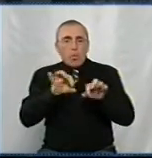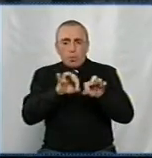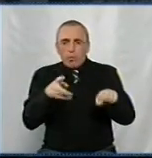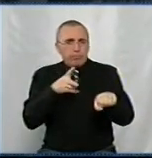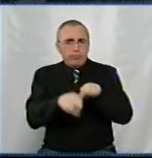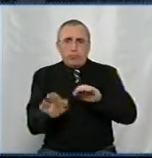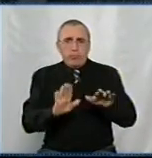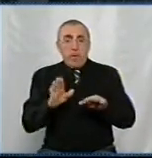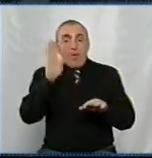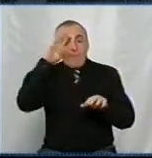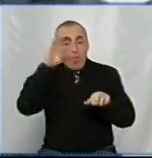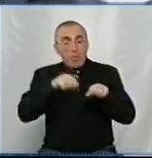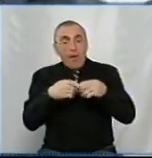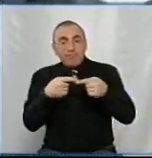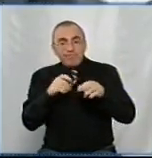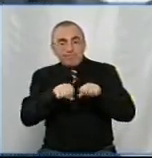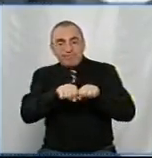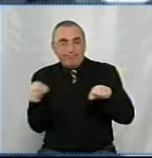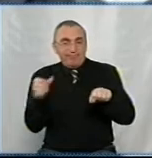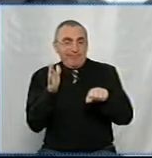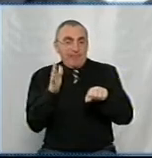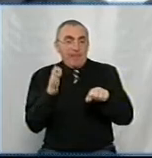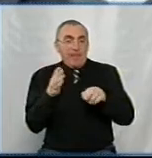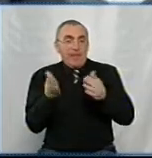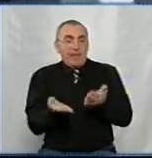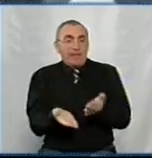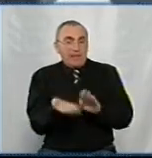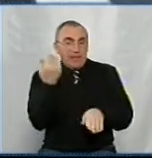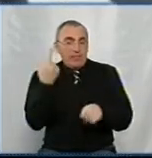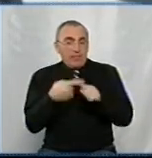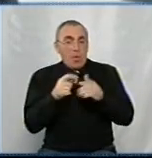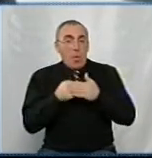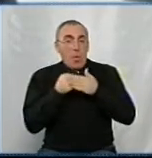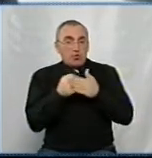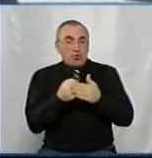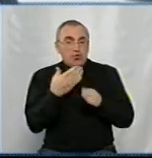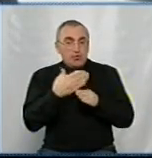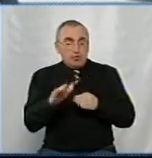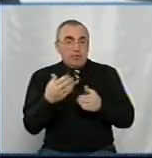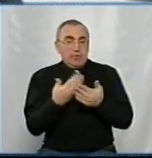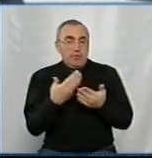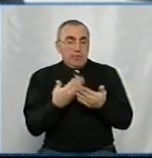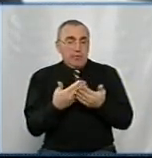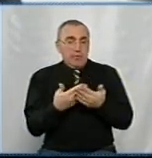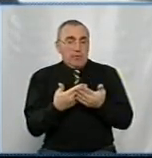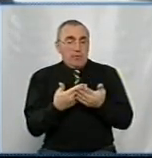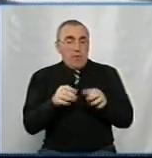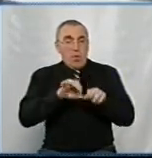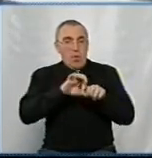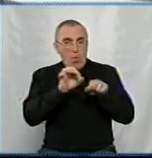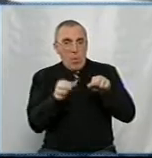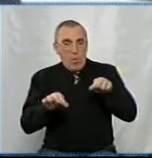майстер. Воду від'єднують інакше. Простим шляхом демонтажу цієї фасонної частини, в даному випадку, це коліно